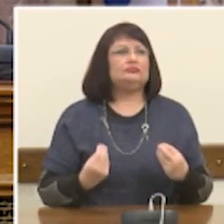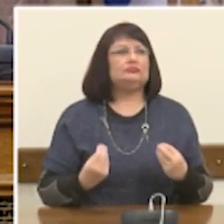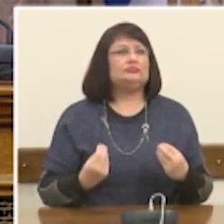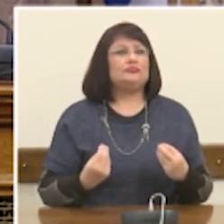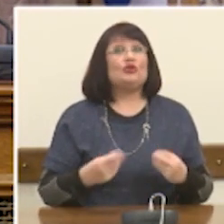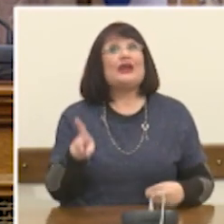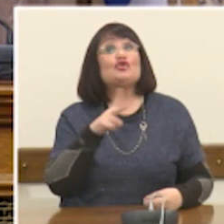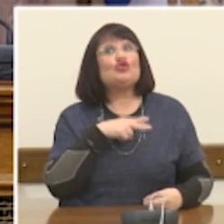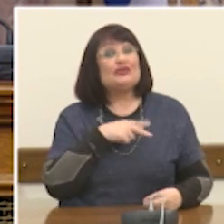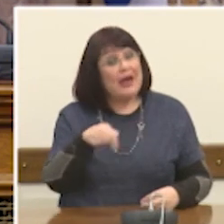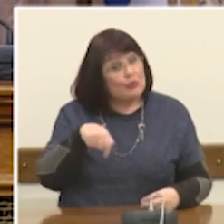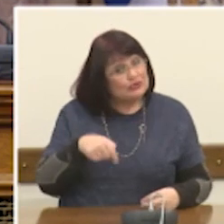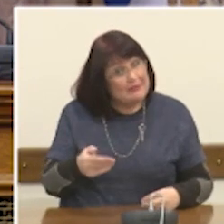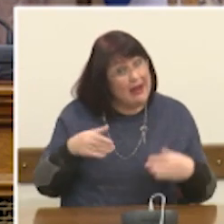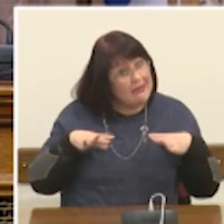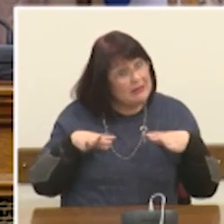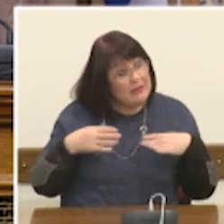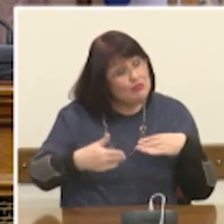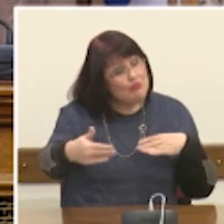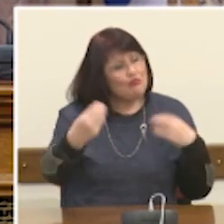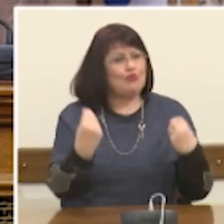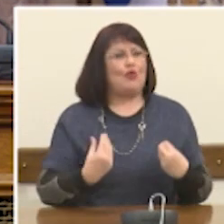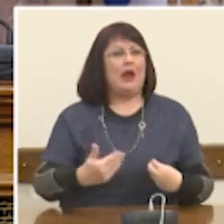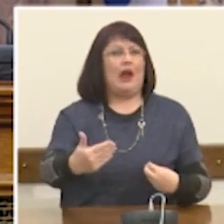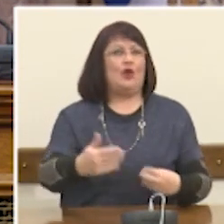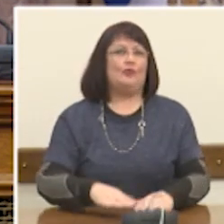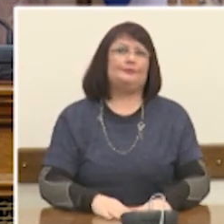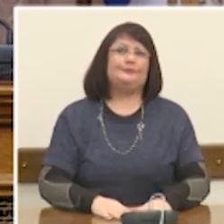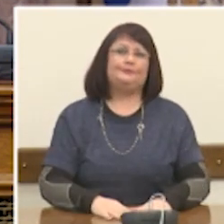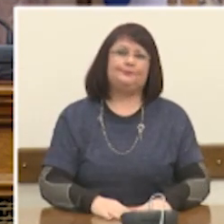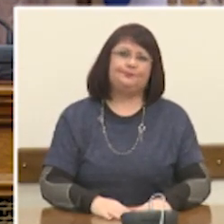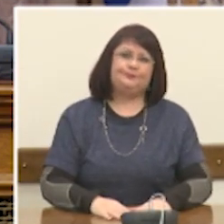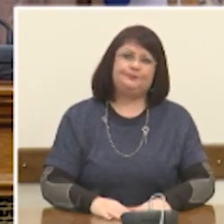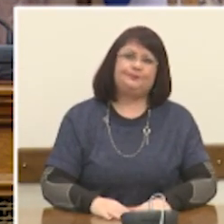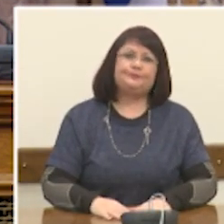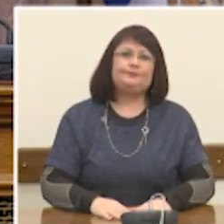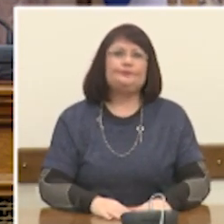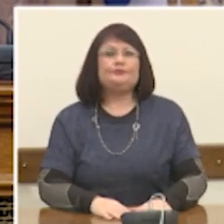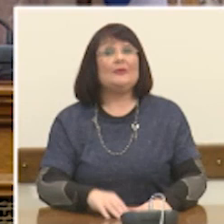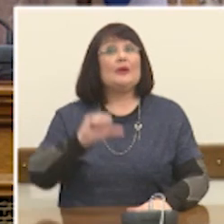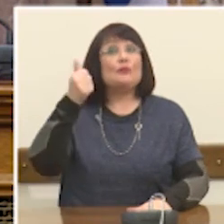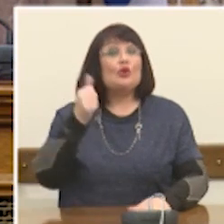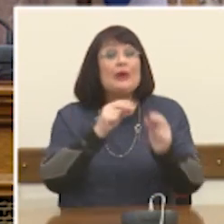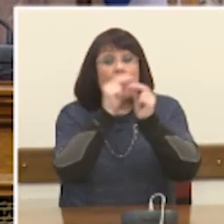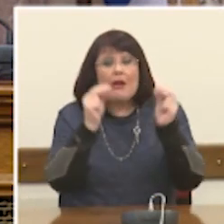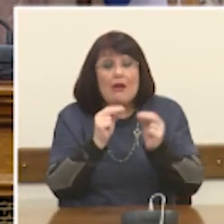σωστά από σήμερα. Καθόλου τυχαία λοιπόν, στα πρώτα συμπεράσματα της Επιτροπής,